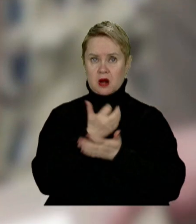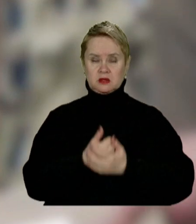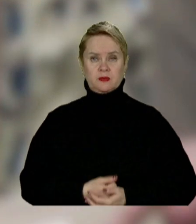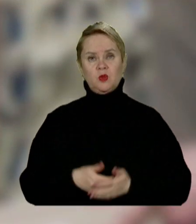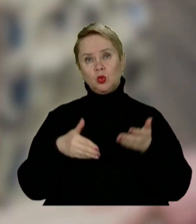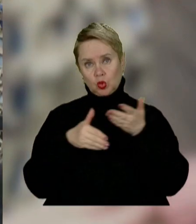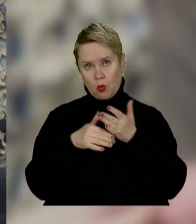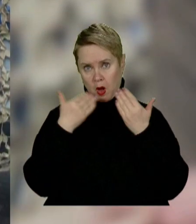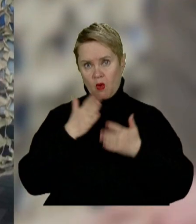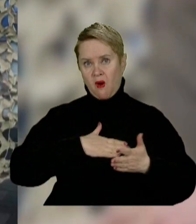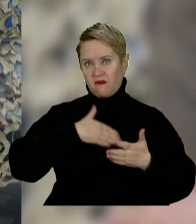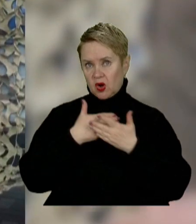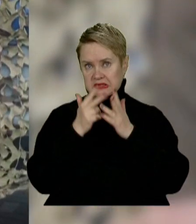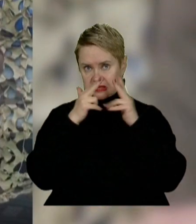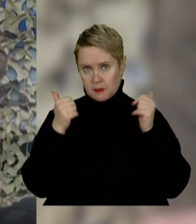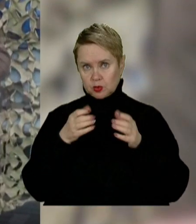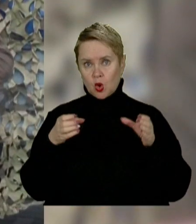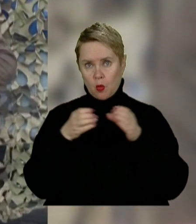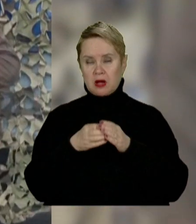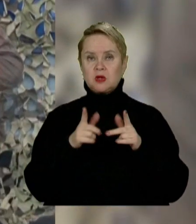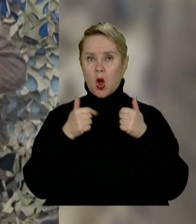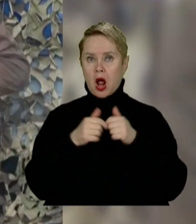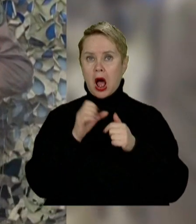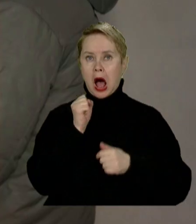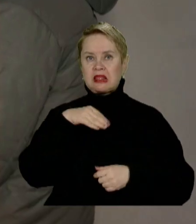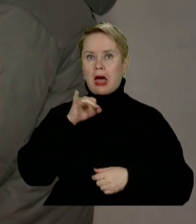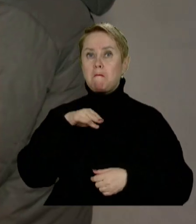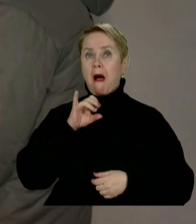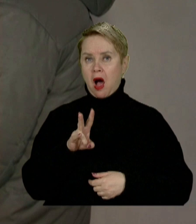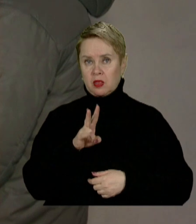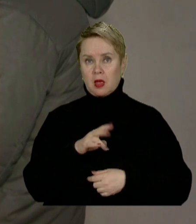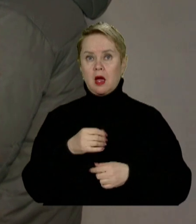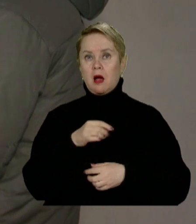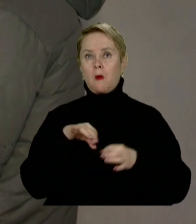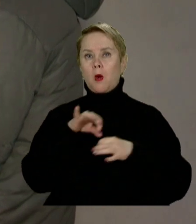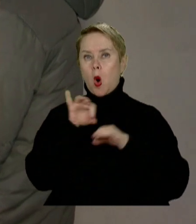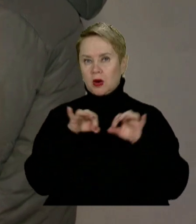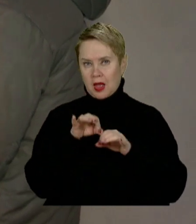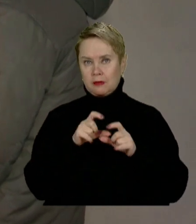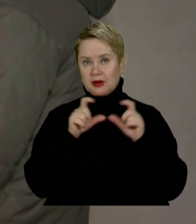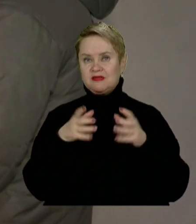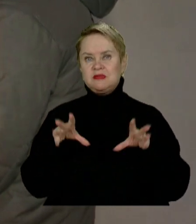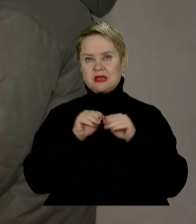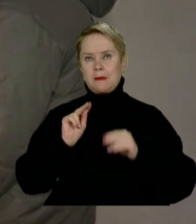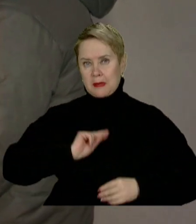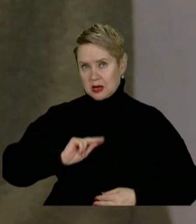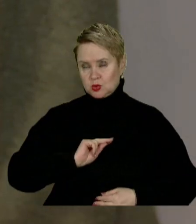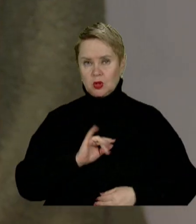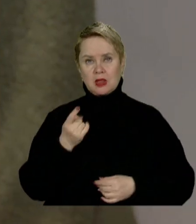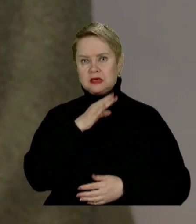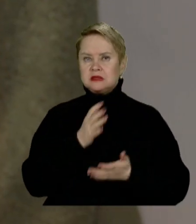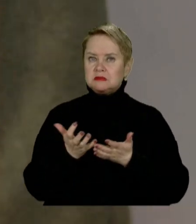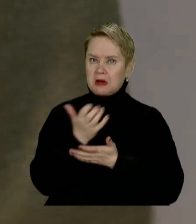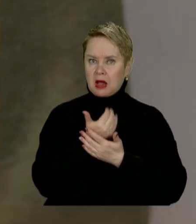Допомагають йому волонтери з Дніпровської громадської організації «Атаман». Координатори проєкту співпрацюють з військовим вже давно і не раз